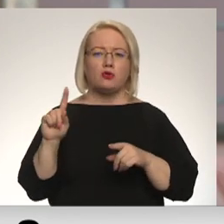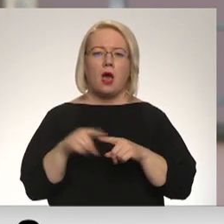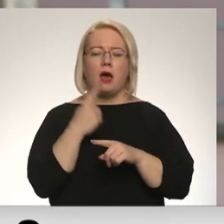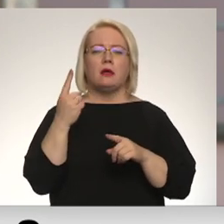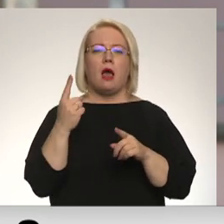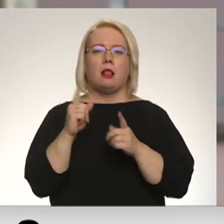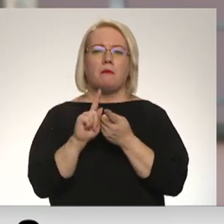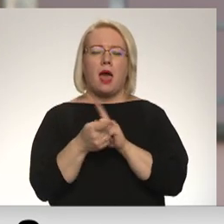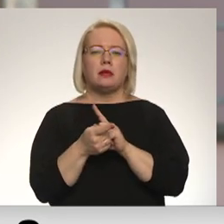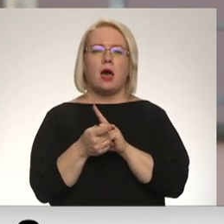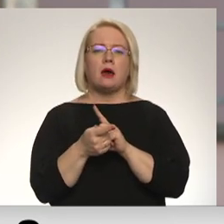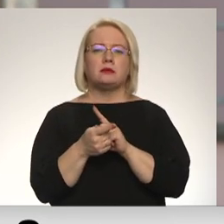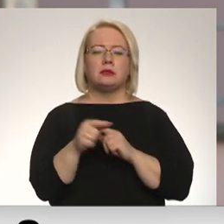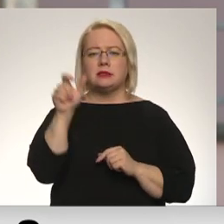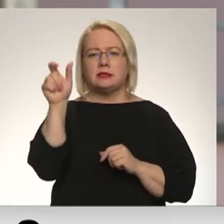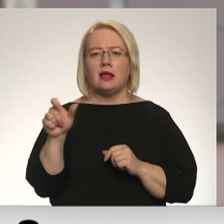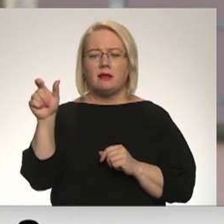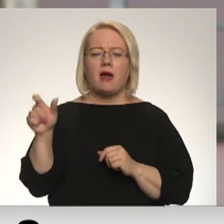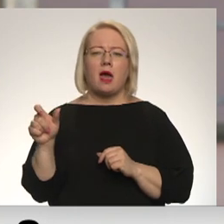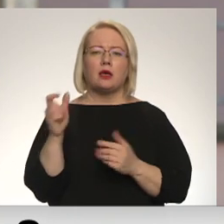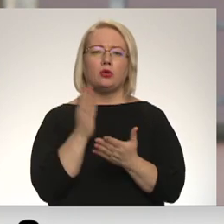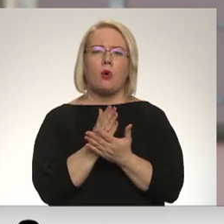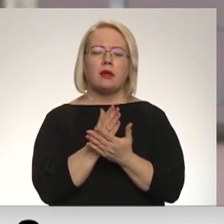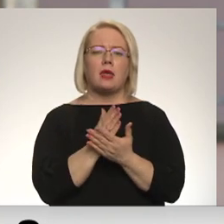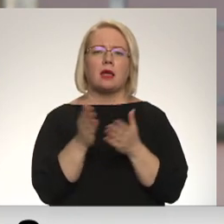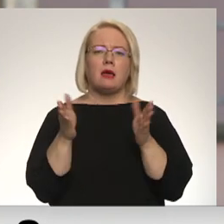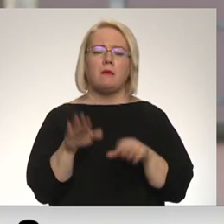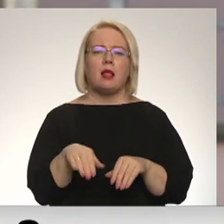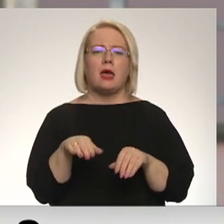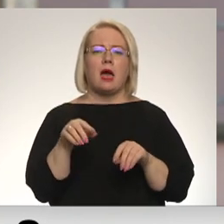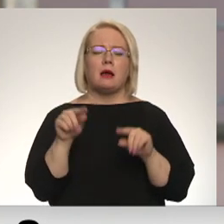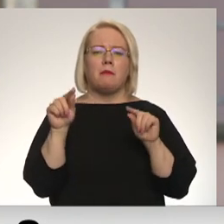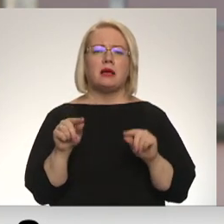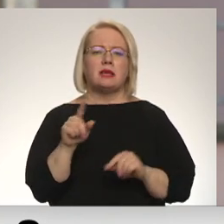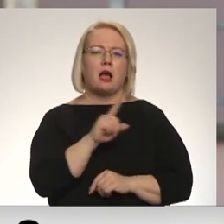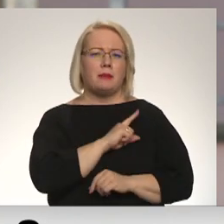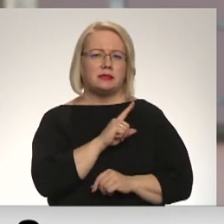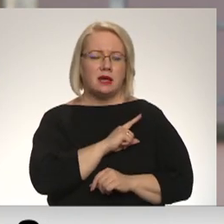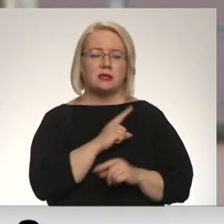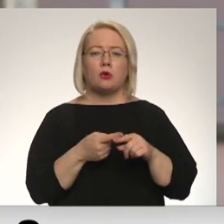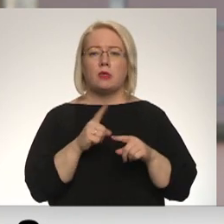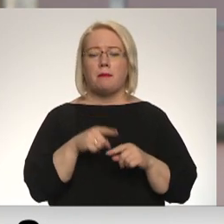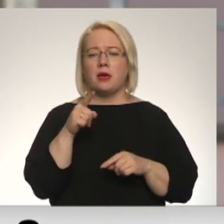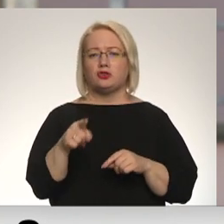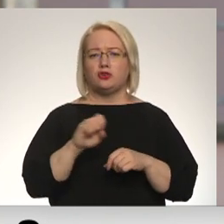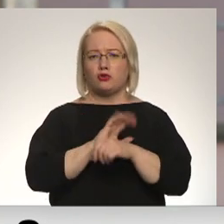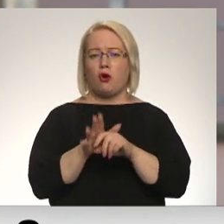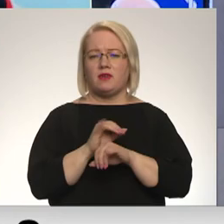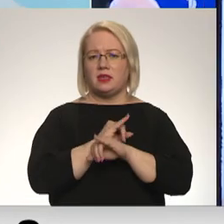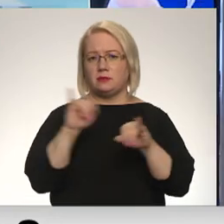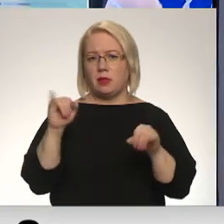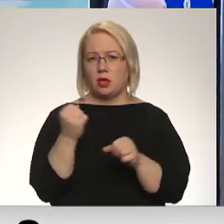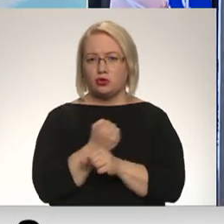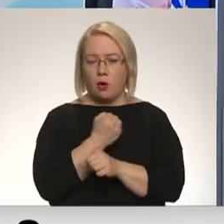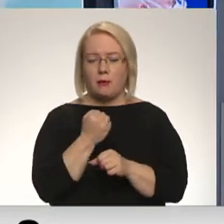tad cilvēki noteikti kļūst mazāk piesardzīgi un tāpēc šis vīrus izpultās tomēr.